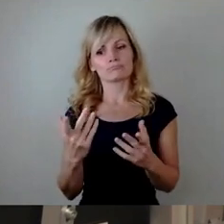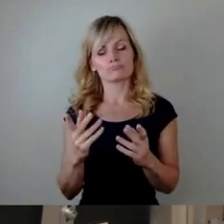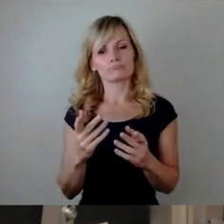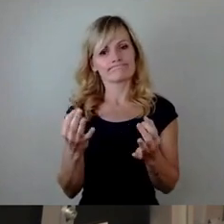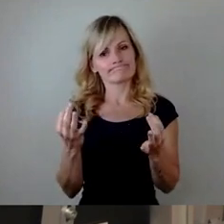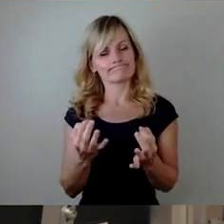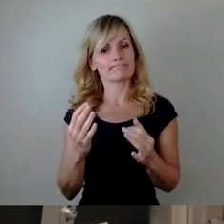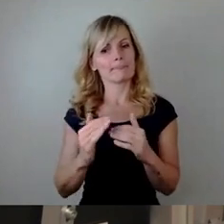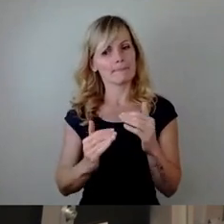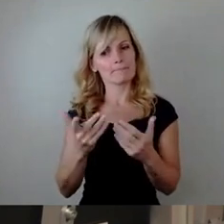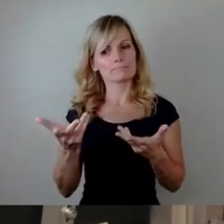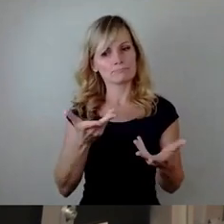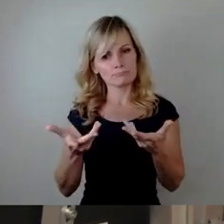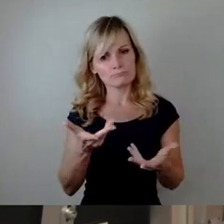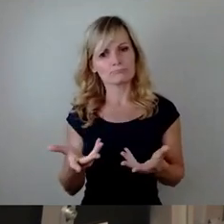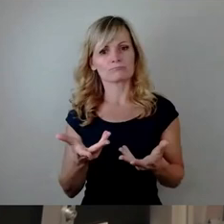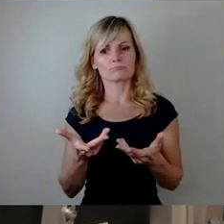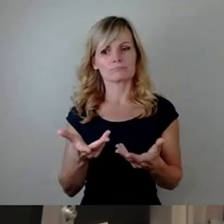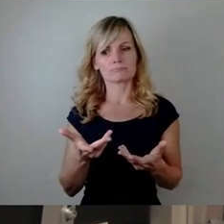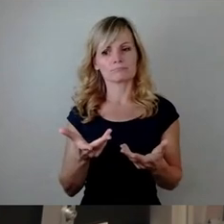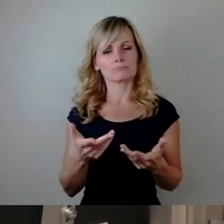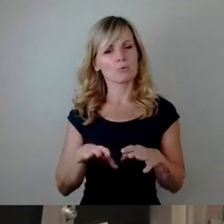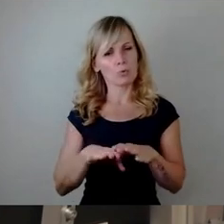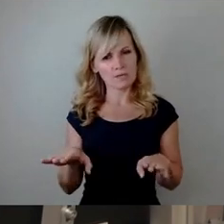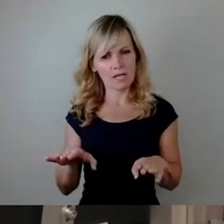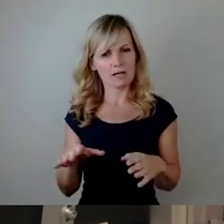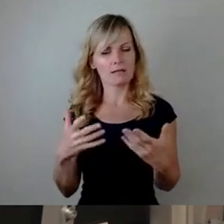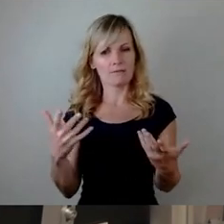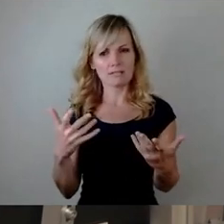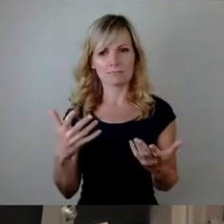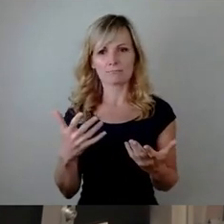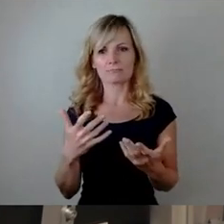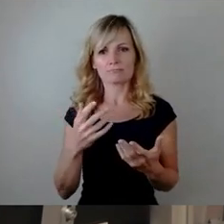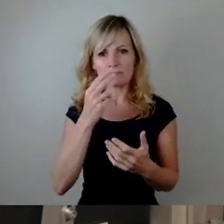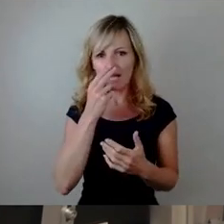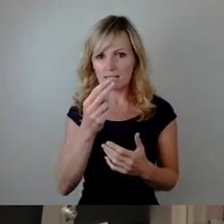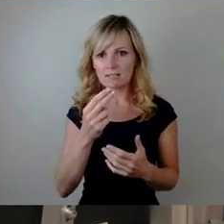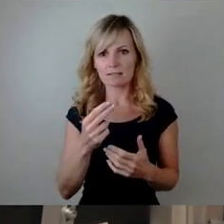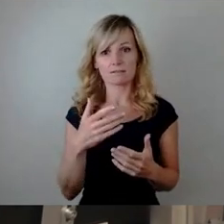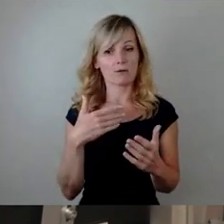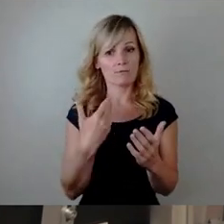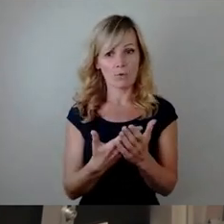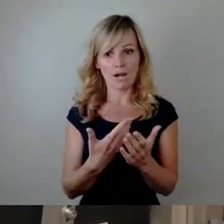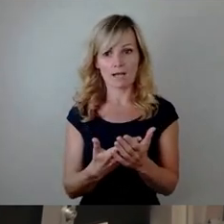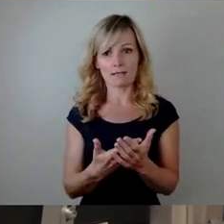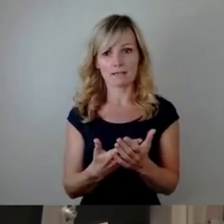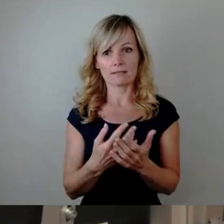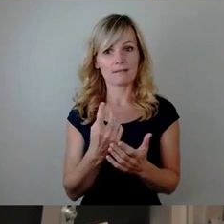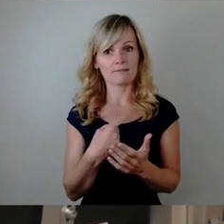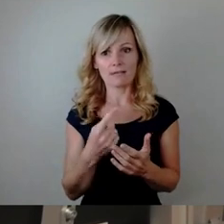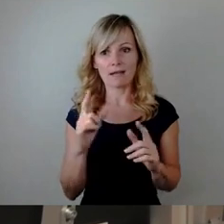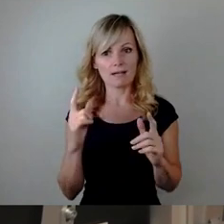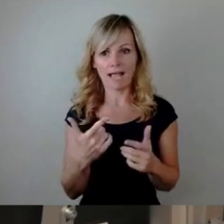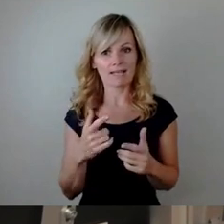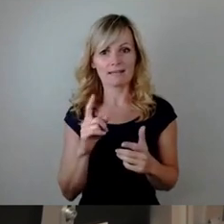Einsicht, dass, wie Frau Dr. Kaufmann das gerade schon hier dargelegt hat, es sich eben letztendlich um eine Vorlage handelt, bei der wir keine Wahl haben.